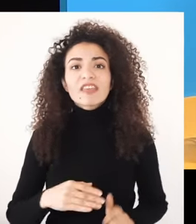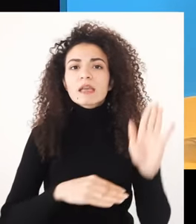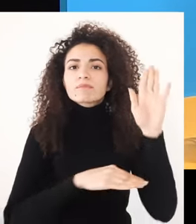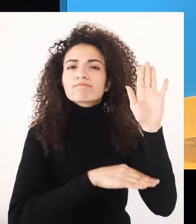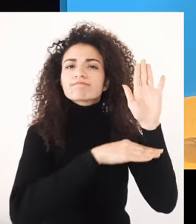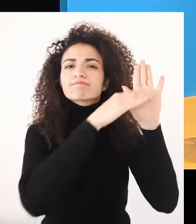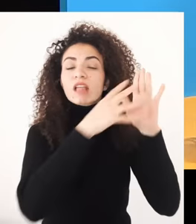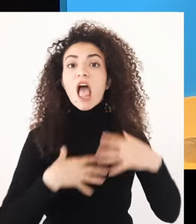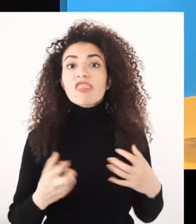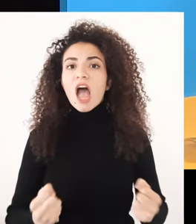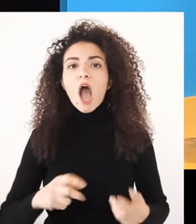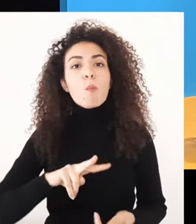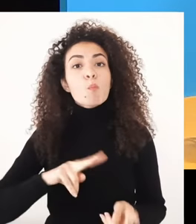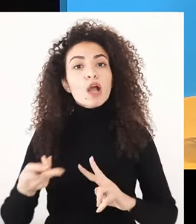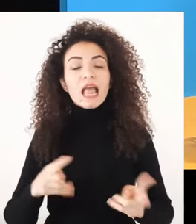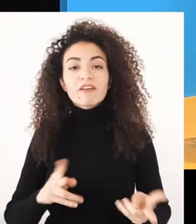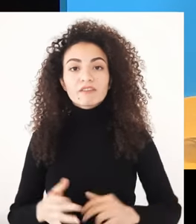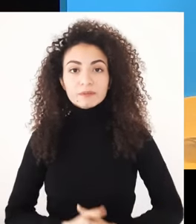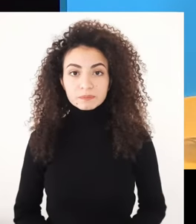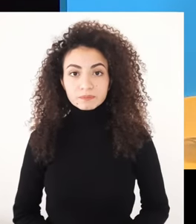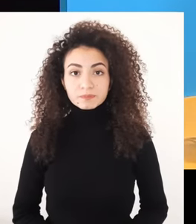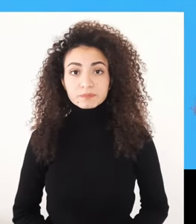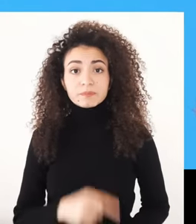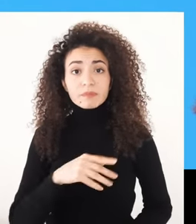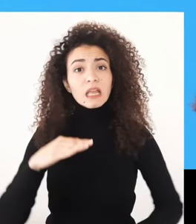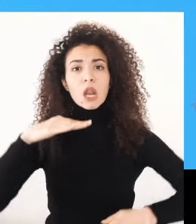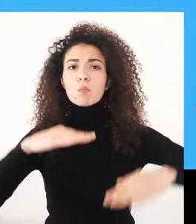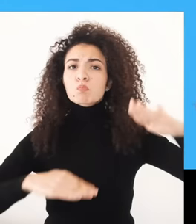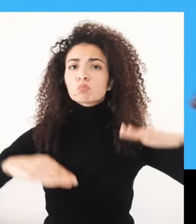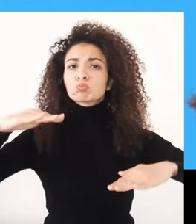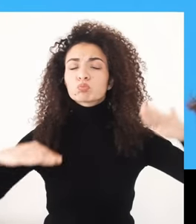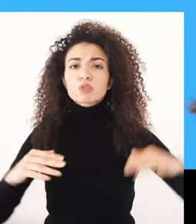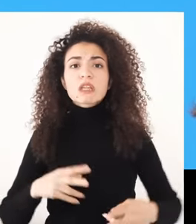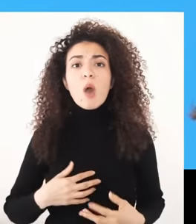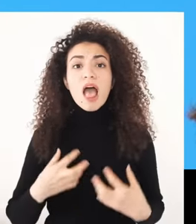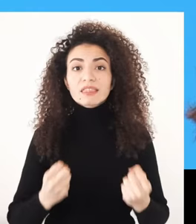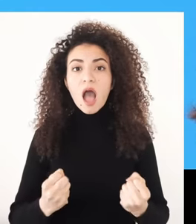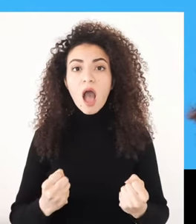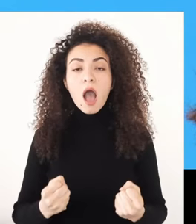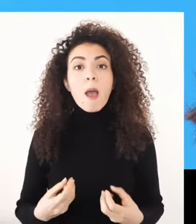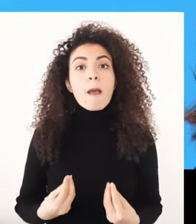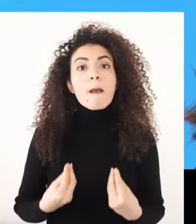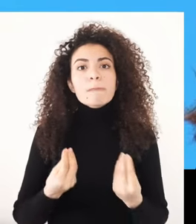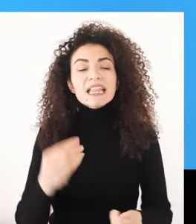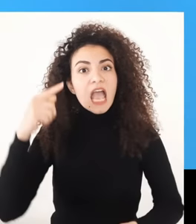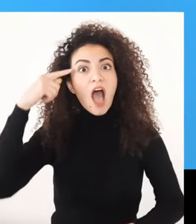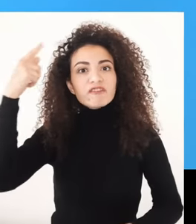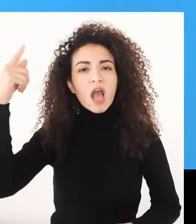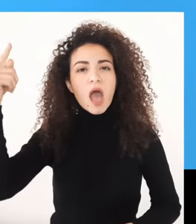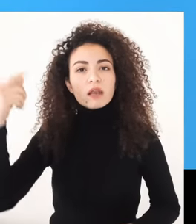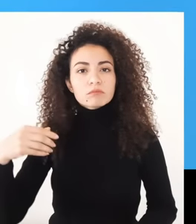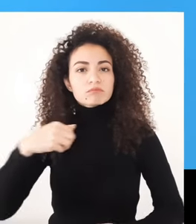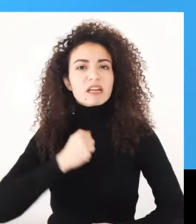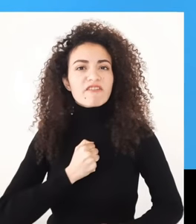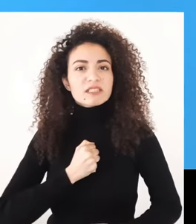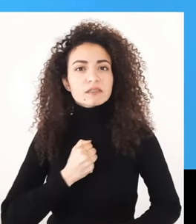مستويات مختلفة من الطاقة وإنه هاي المستويات تولد من أفكار بتأدي إلى خيارات ترفع من